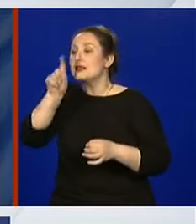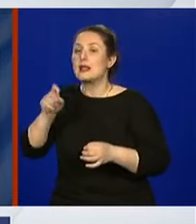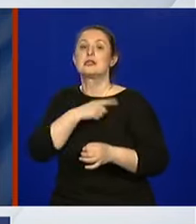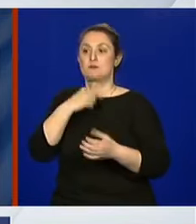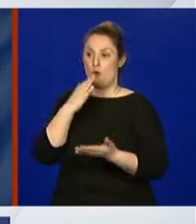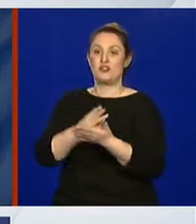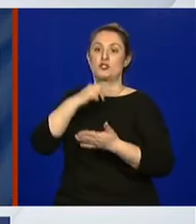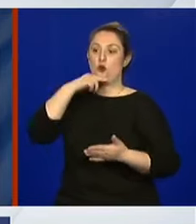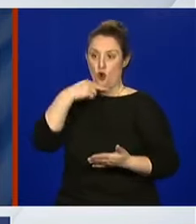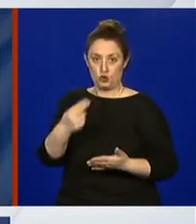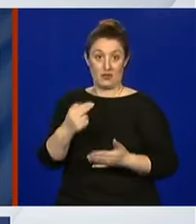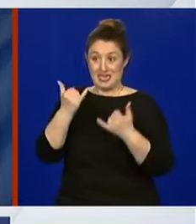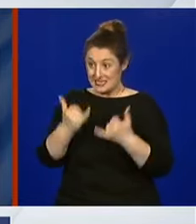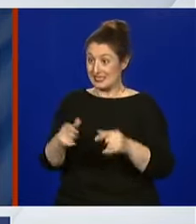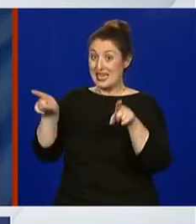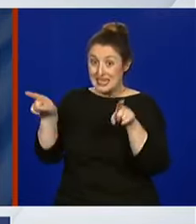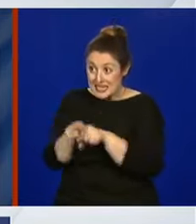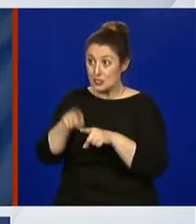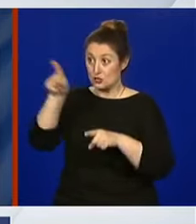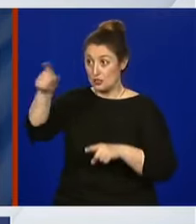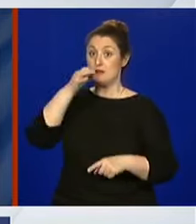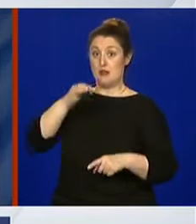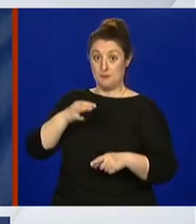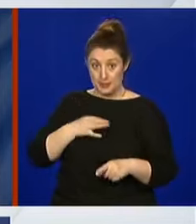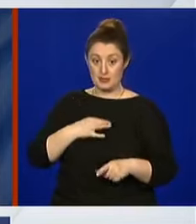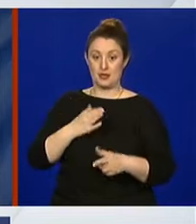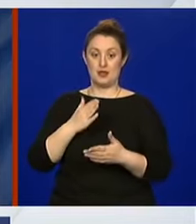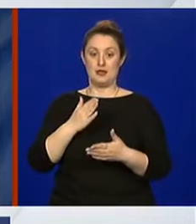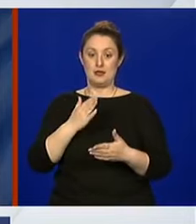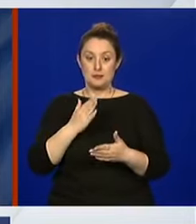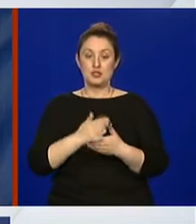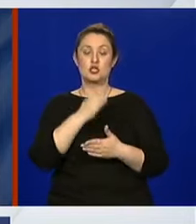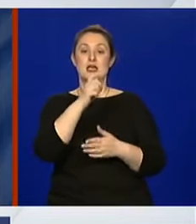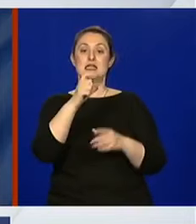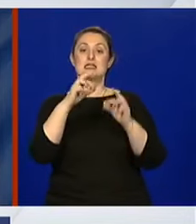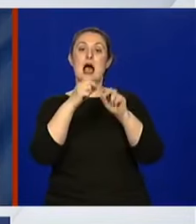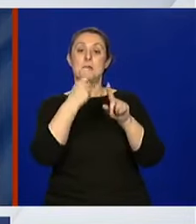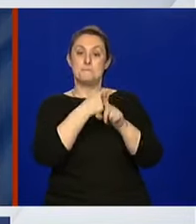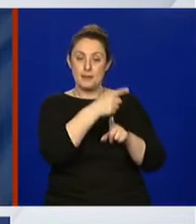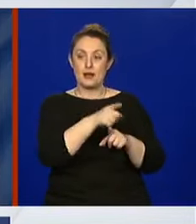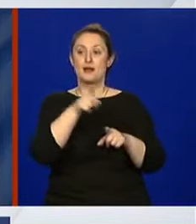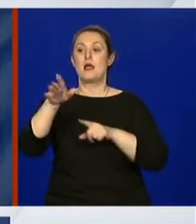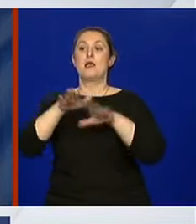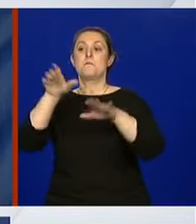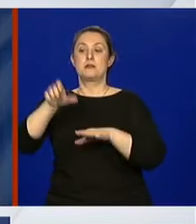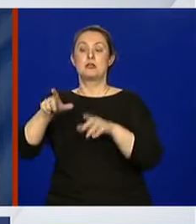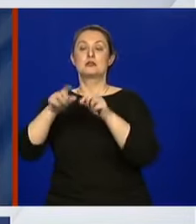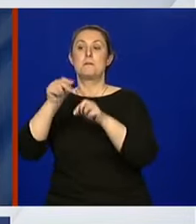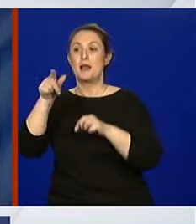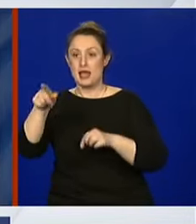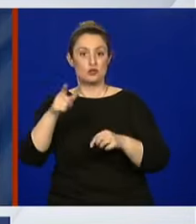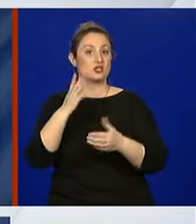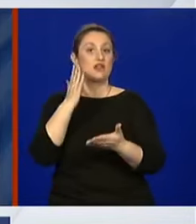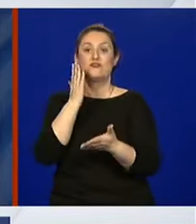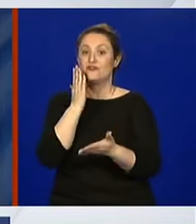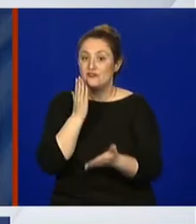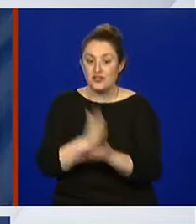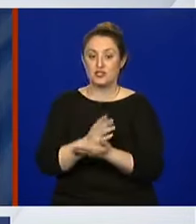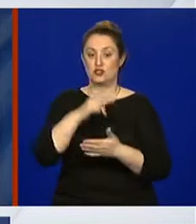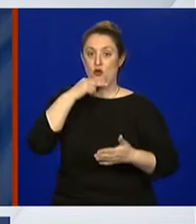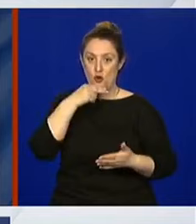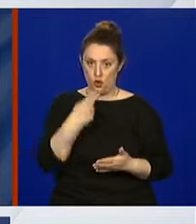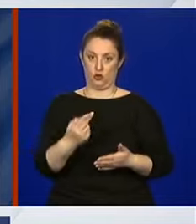pitanje koje vi postavljate, upravo je gospodin Capak, a mislim i ministar Beroš, na to pitanje već dao odgovor.